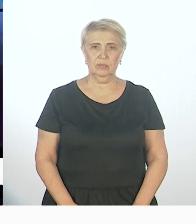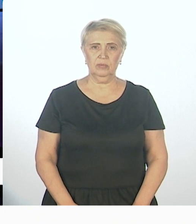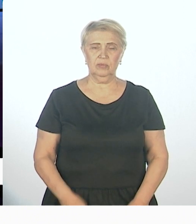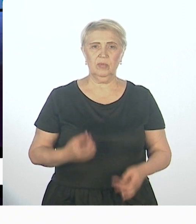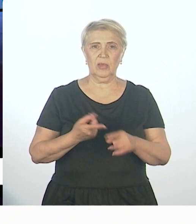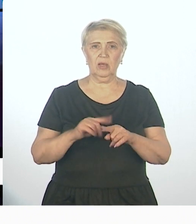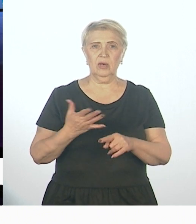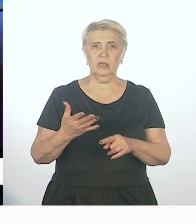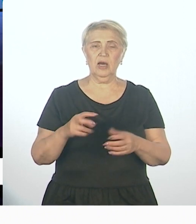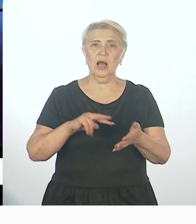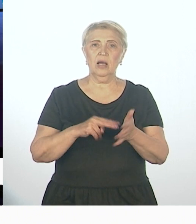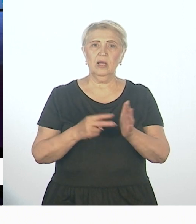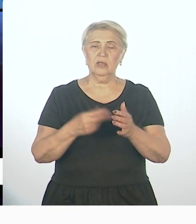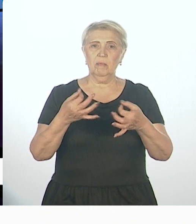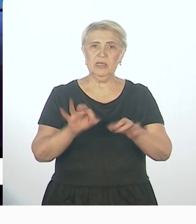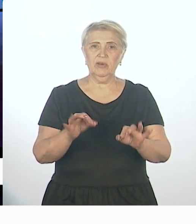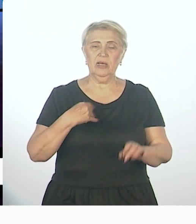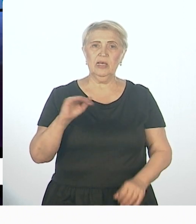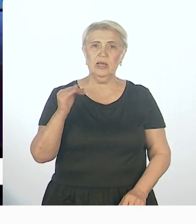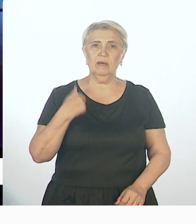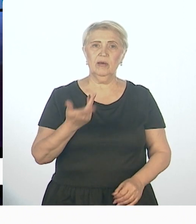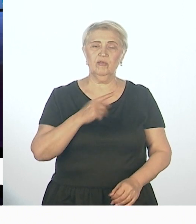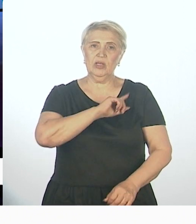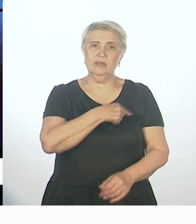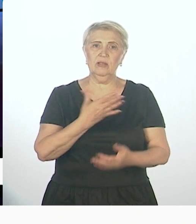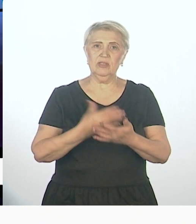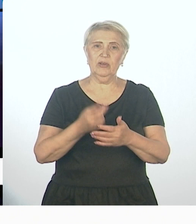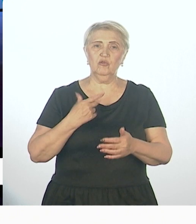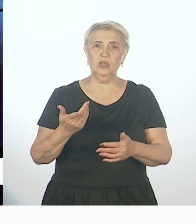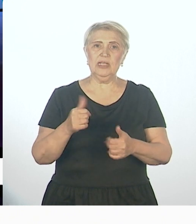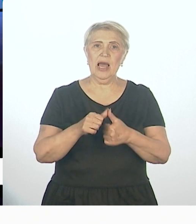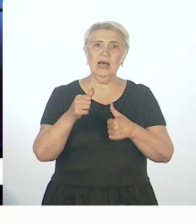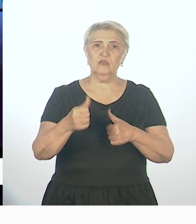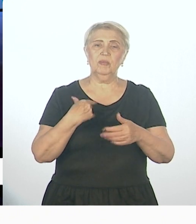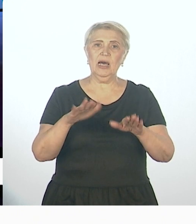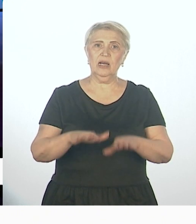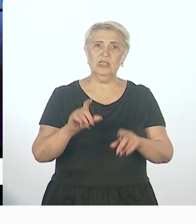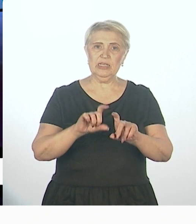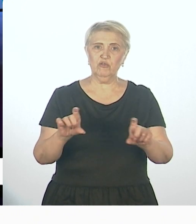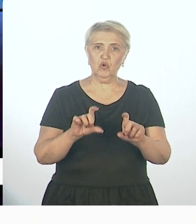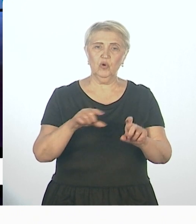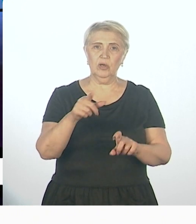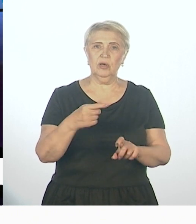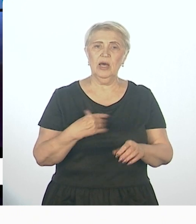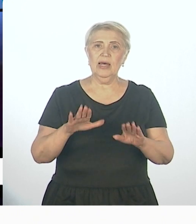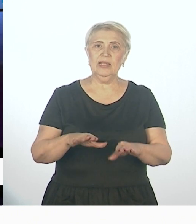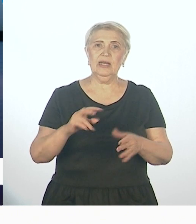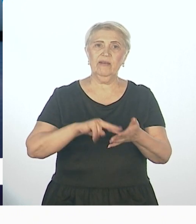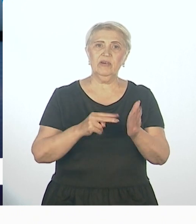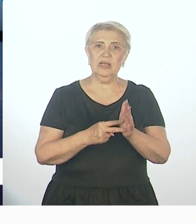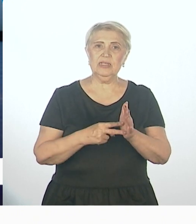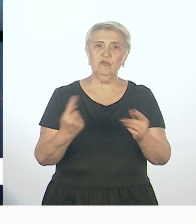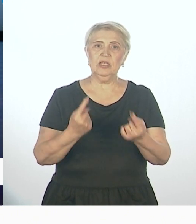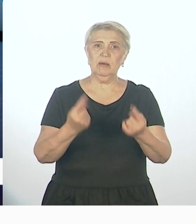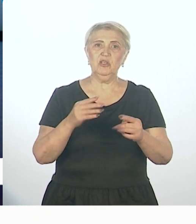Ресурсный класс позволяет ребенку в силу своих особенностей находиться в школе, находиться в классе и с обычными